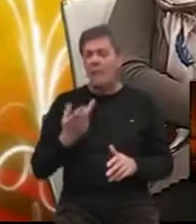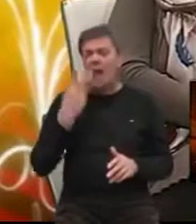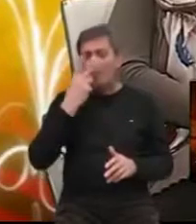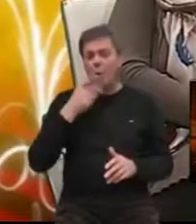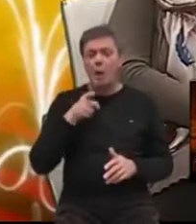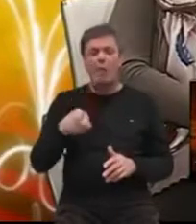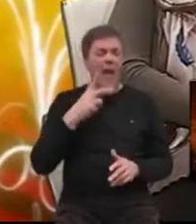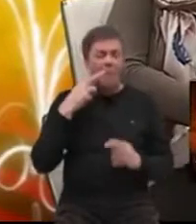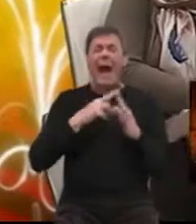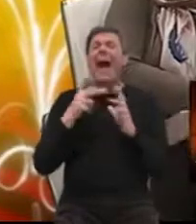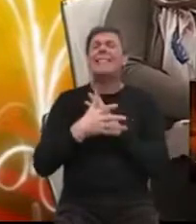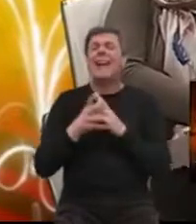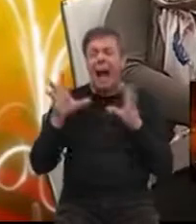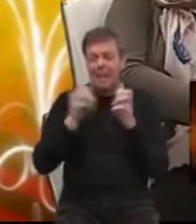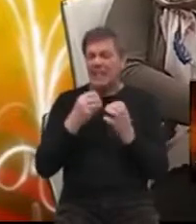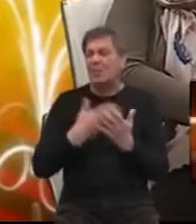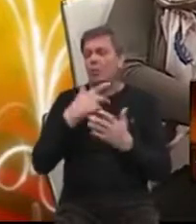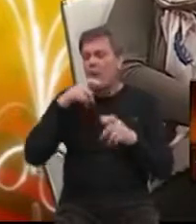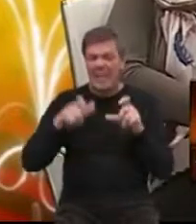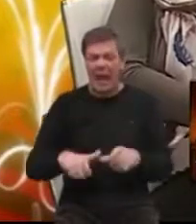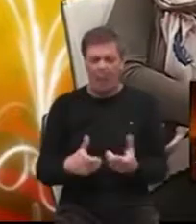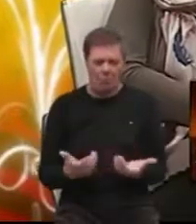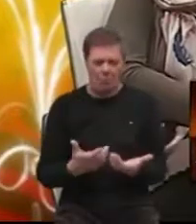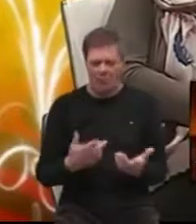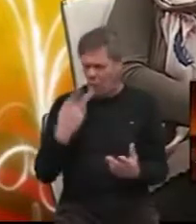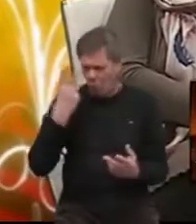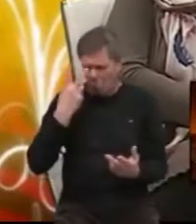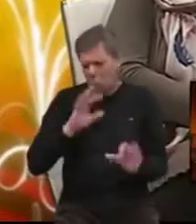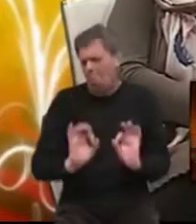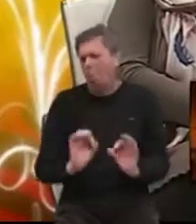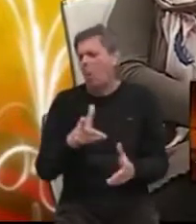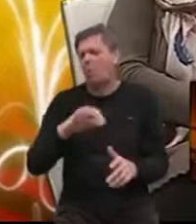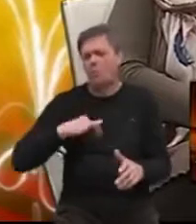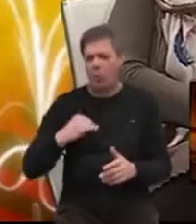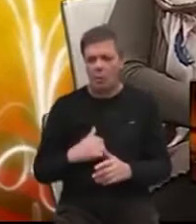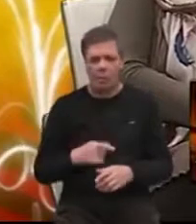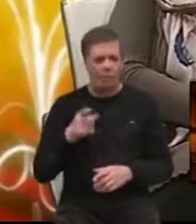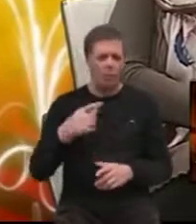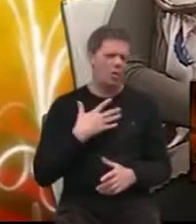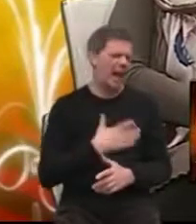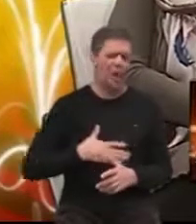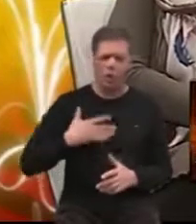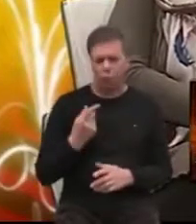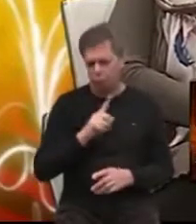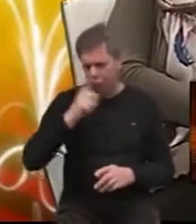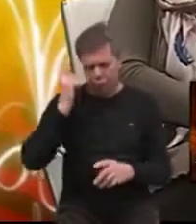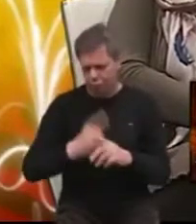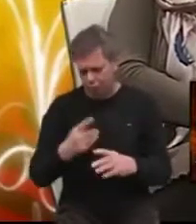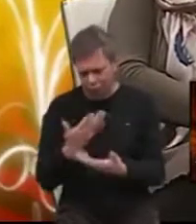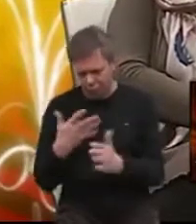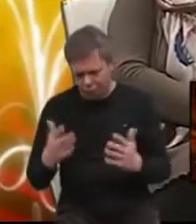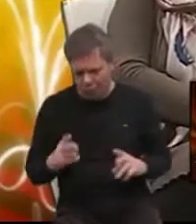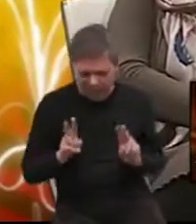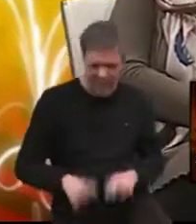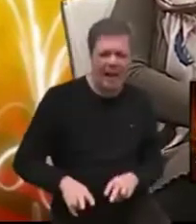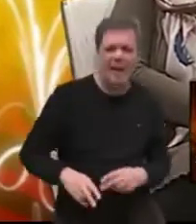normalno da ima Alzheimer zato je li ona stara i da je to normalno u tim godinama, što je u principu strašno... Kažnjivo. Da, to je